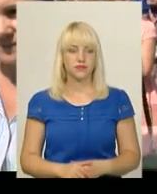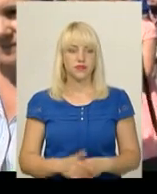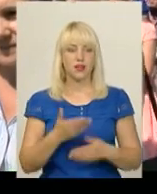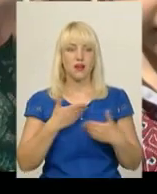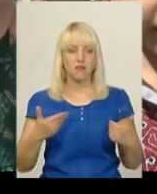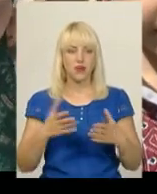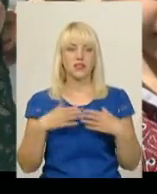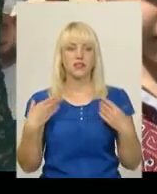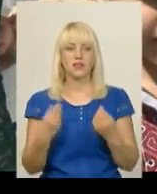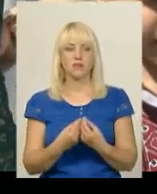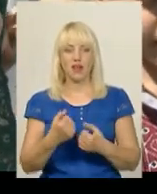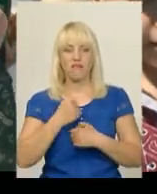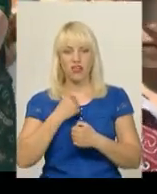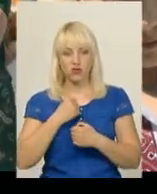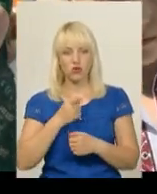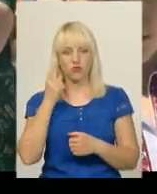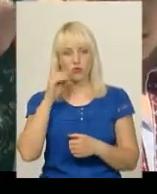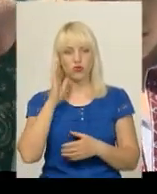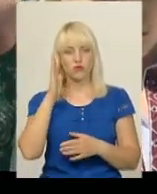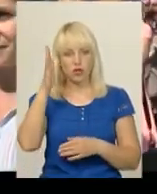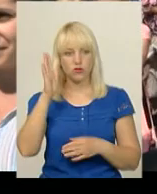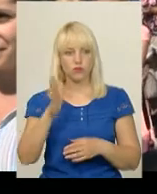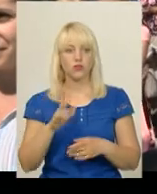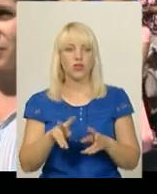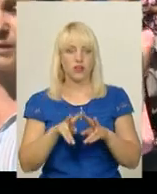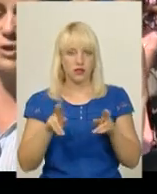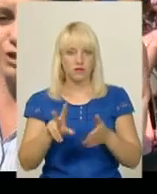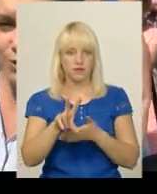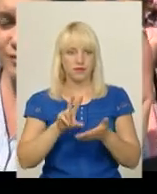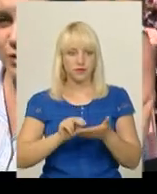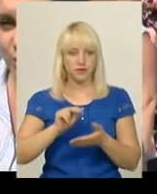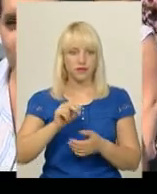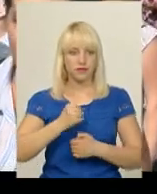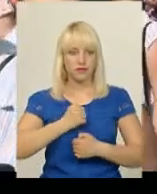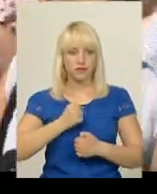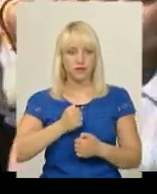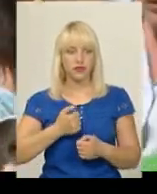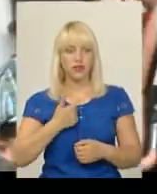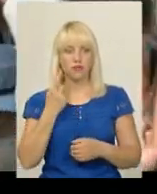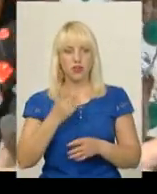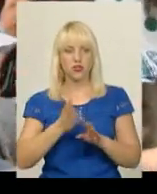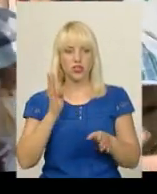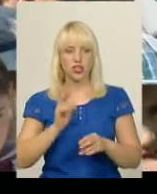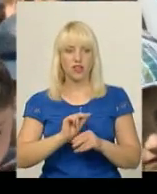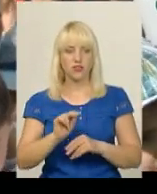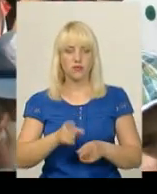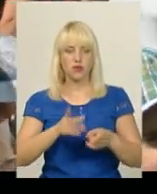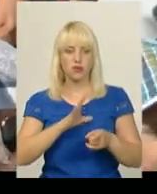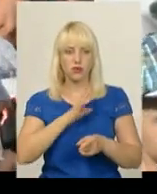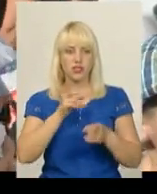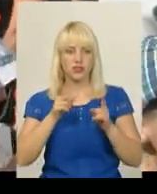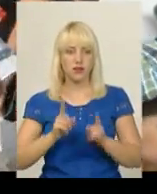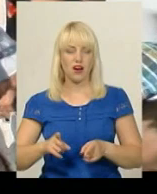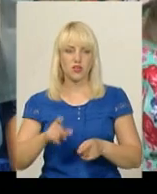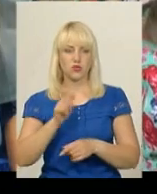в подальшому теж переймуть нашу естафету. В першу чергу ми вчимо їх бути справжніми людьми, щоб